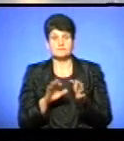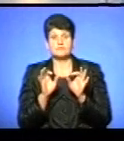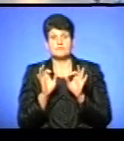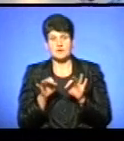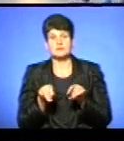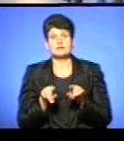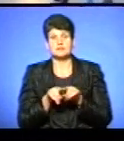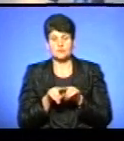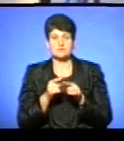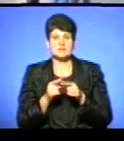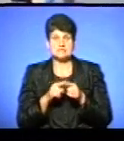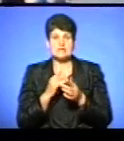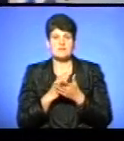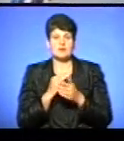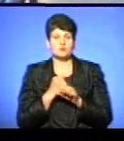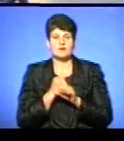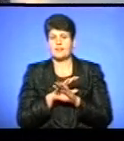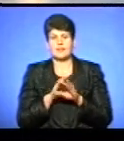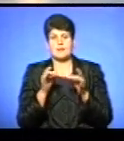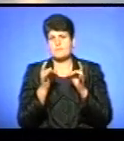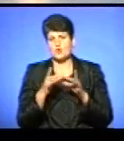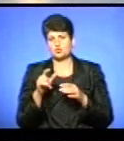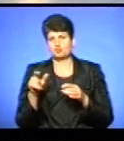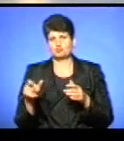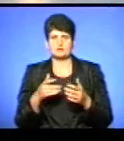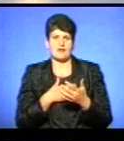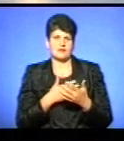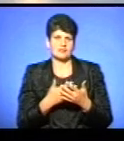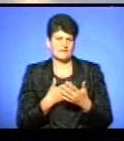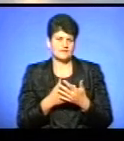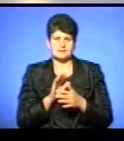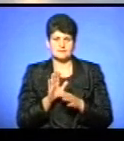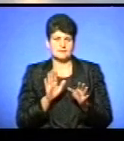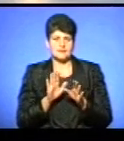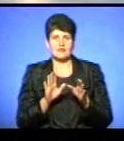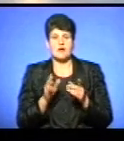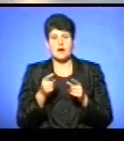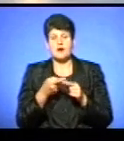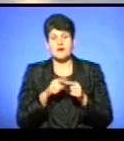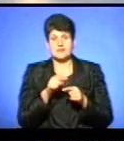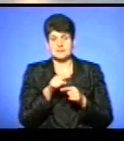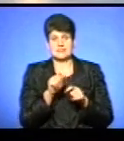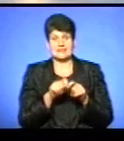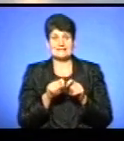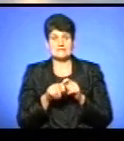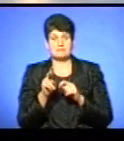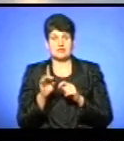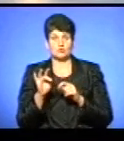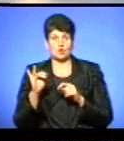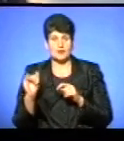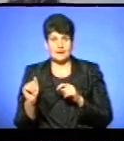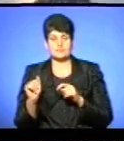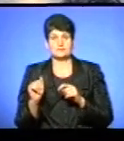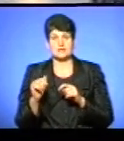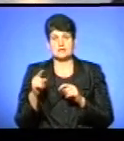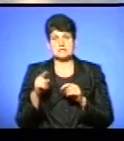також ці мають робити не просто люди, активісти, чи ще хтось, а все-таки оці інспектори з паркування, які повинні за